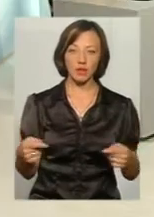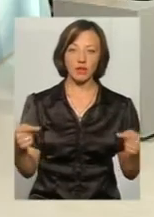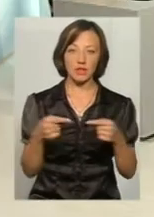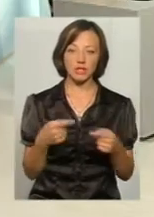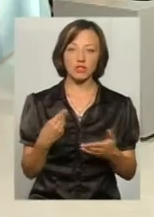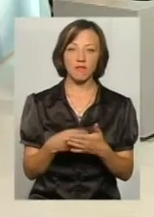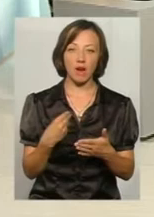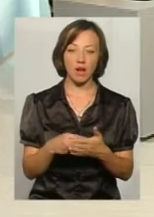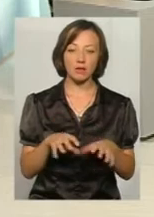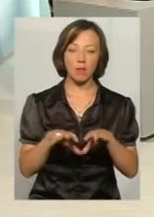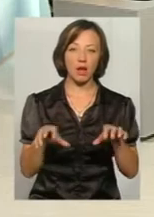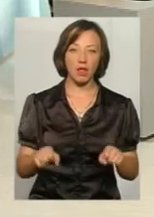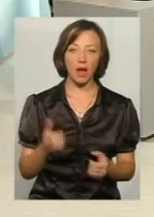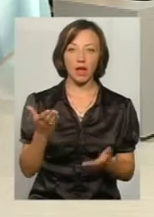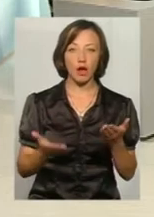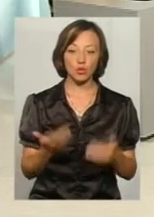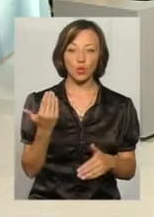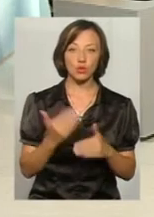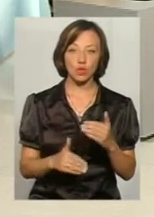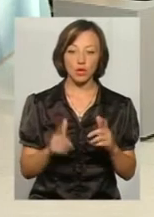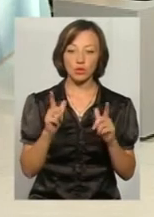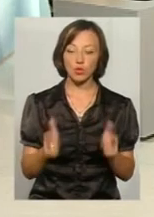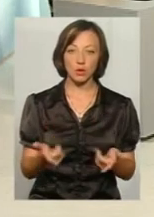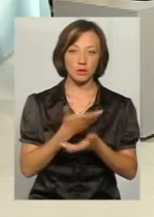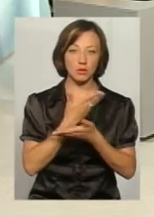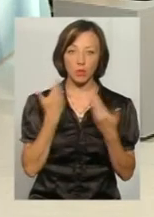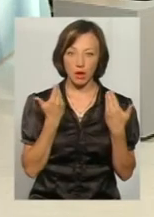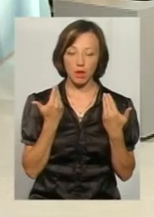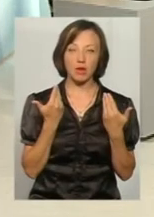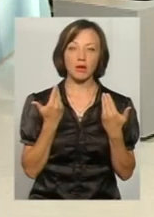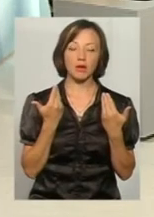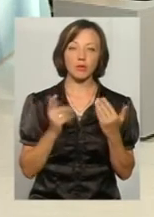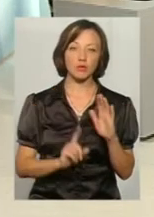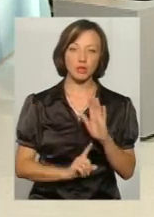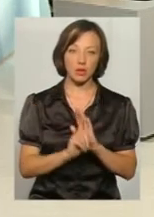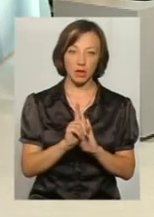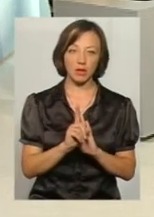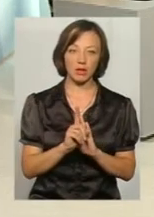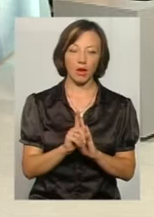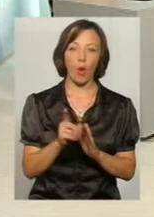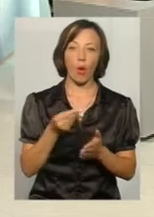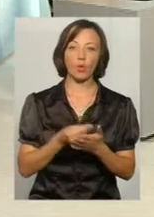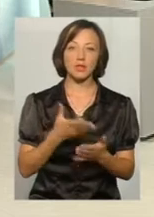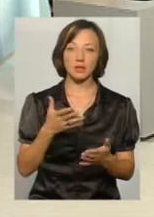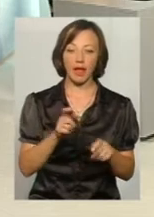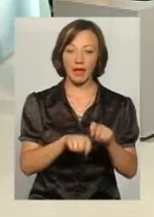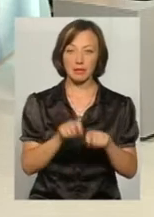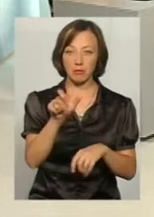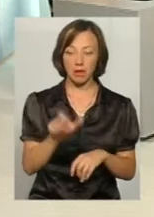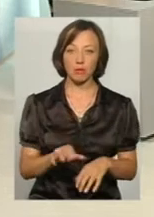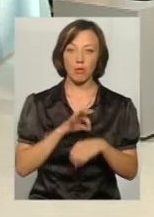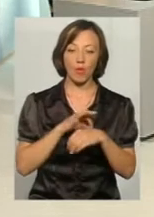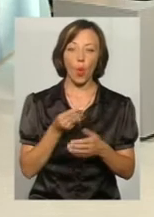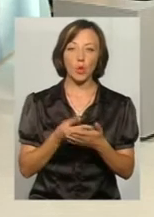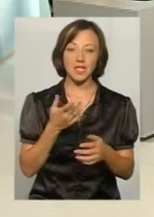вартість майна. Якщо вже згоди не дійшли, включається суб'єкт оціночної діяльності експерт, який проводить